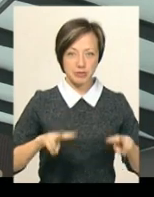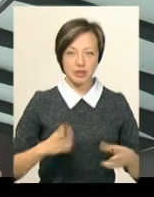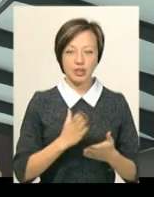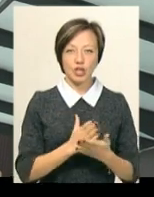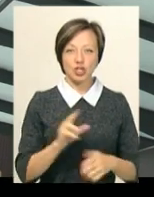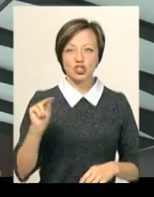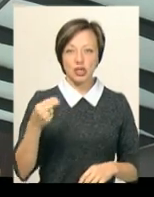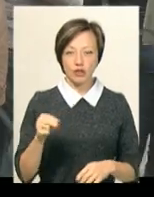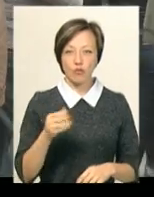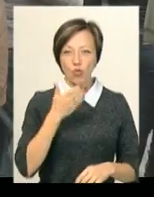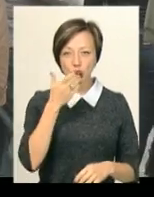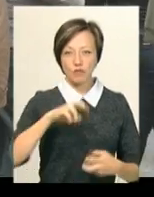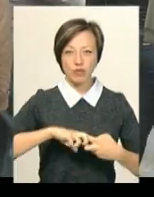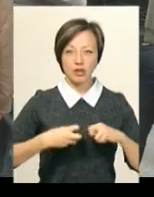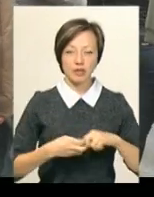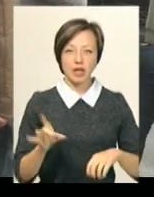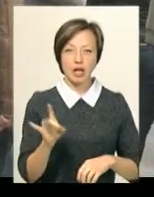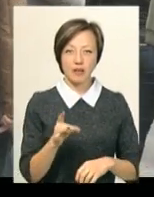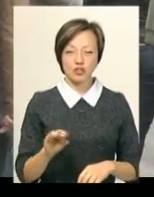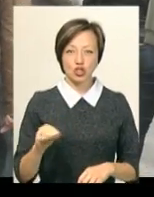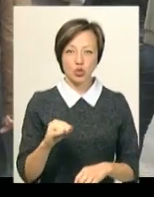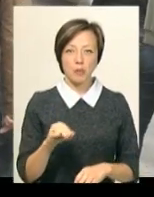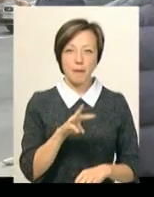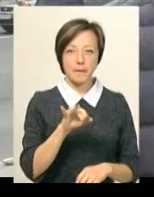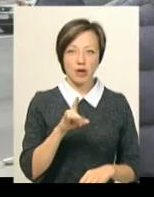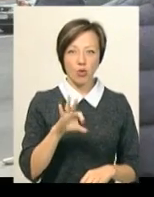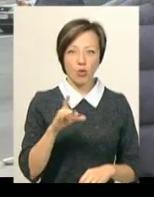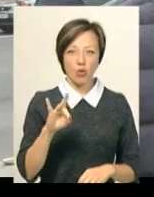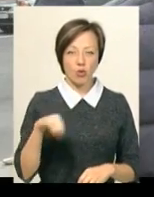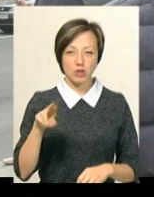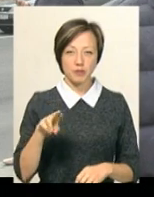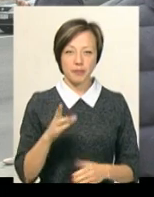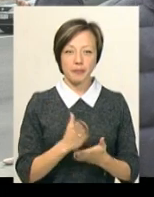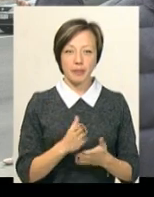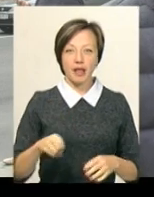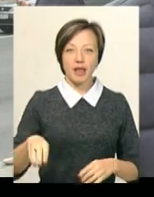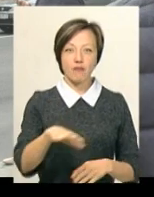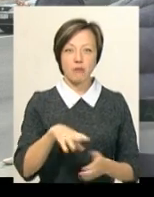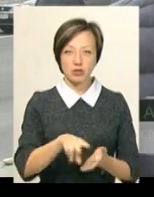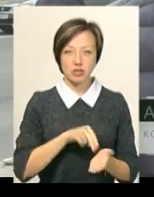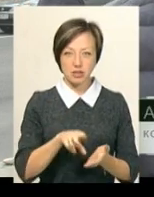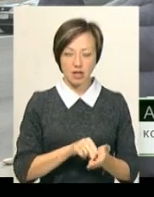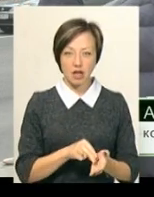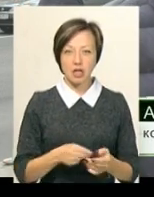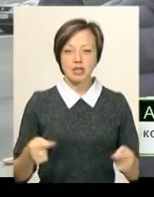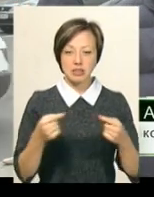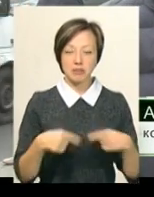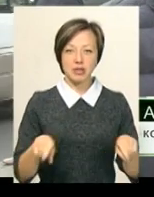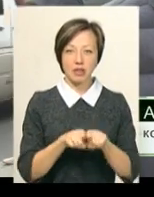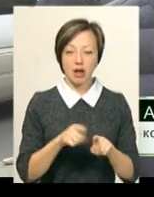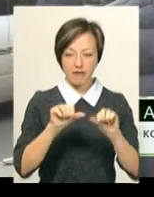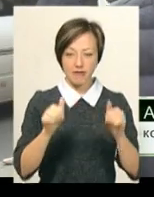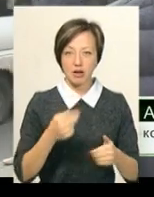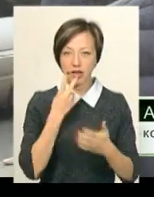Чернігові, Ужгороді, Івано-Франківську, Рівному, Житомирі і Миргороді. Вона європейського зразка, саме так виглядають